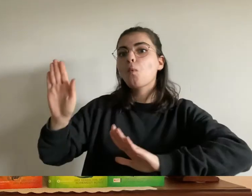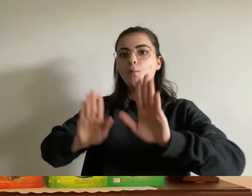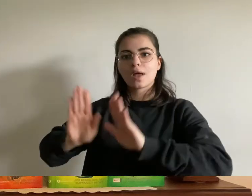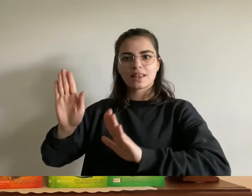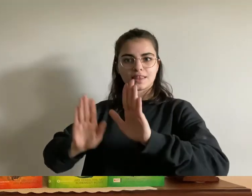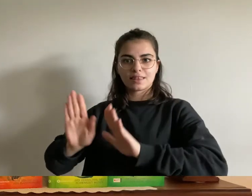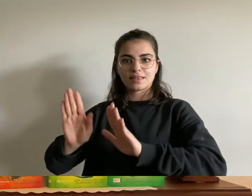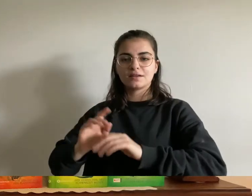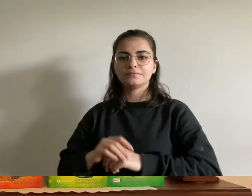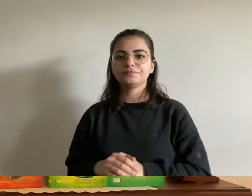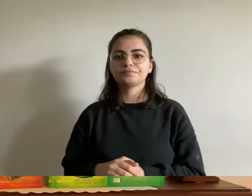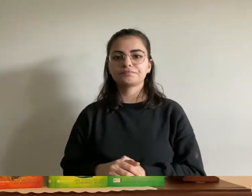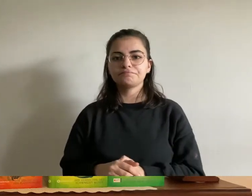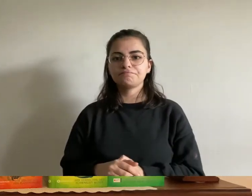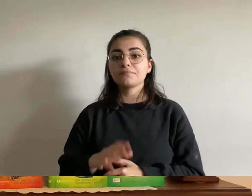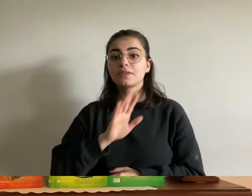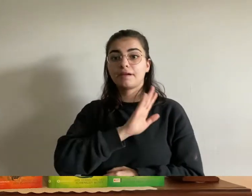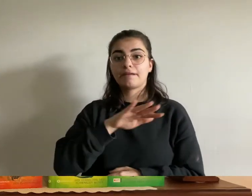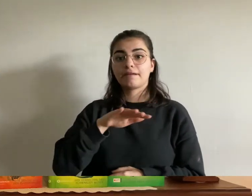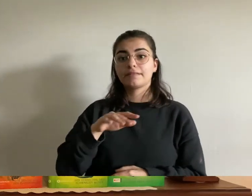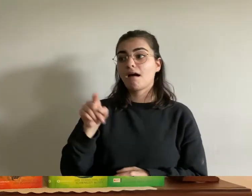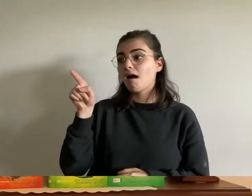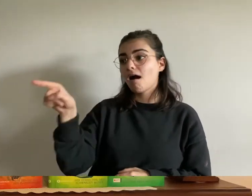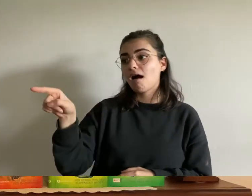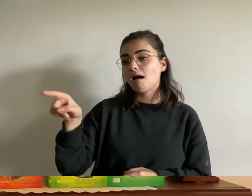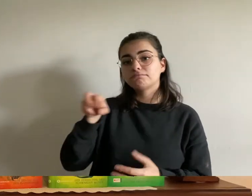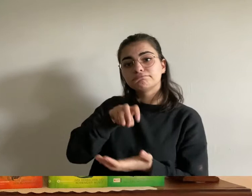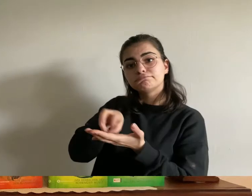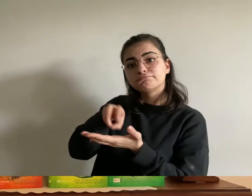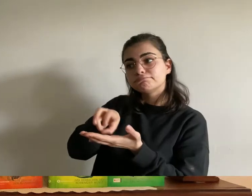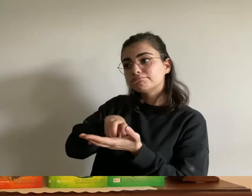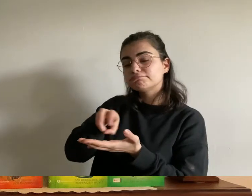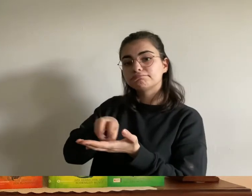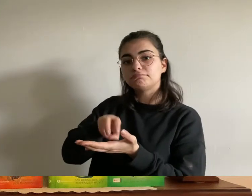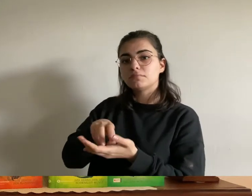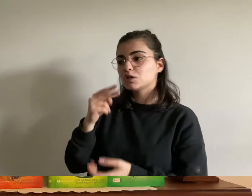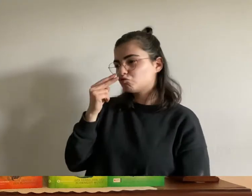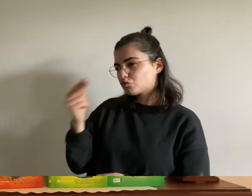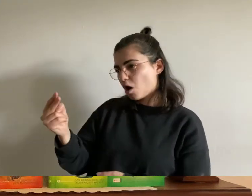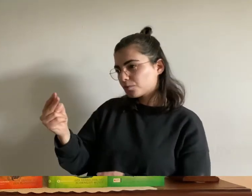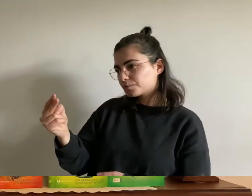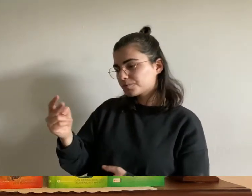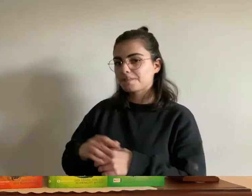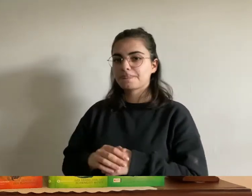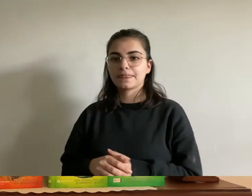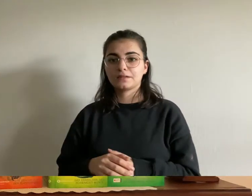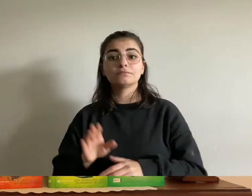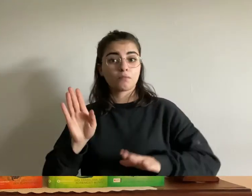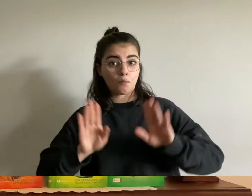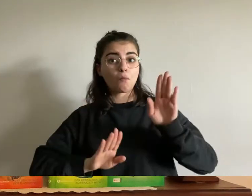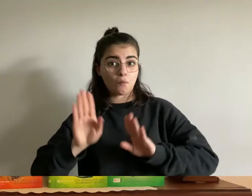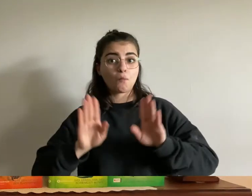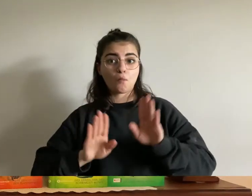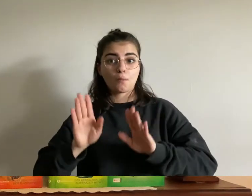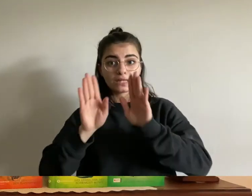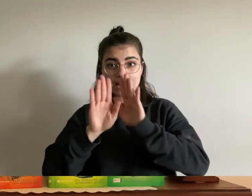in die menge der zuschauer und sahen dass auf der kleinen bühne gerade ein puppenspiel stattwand die figuren zwei jungen und